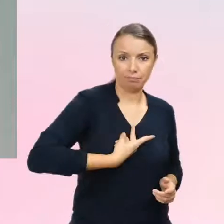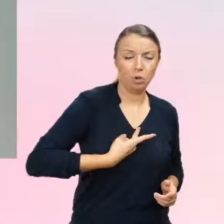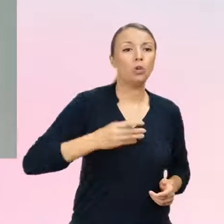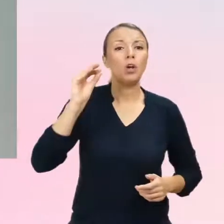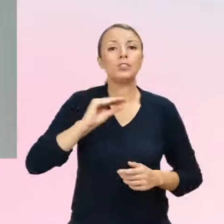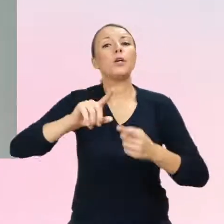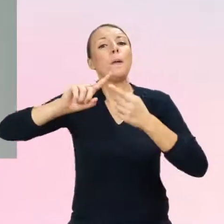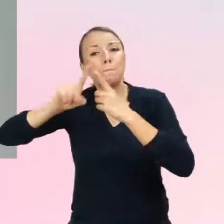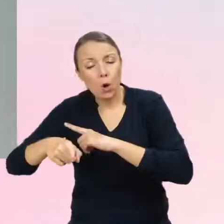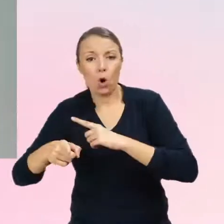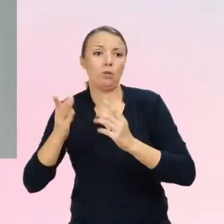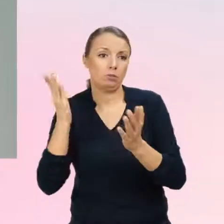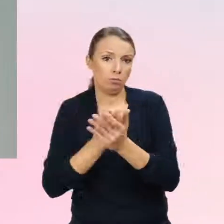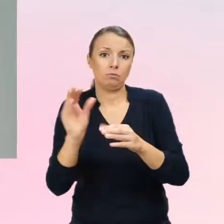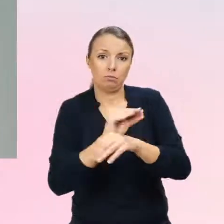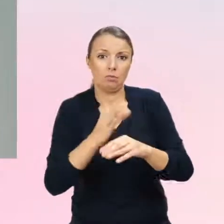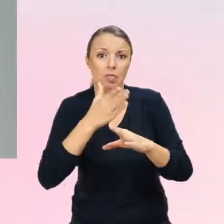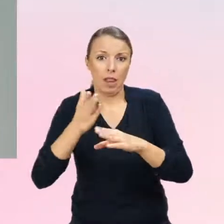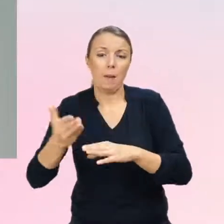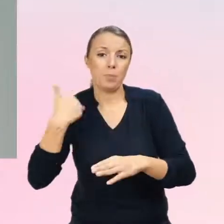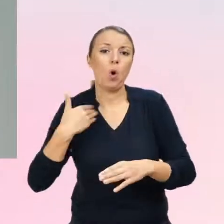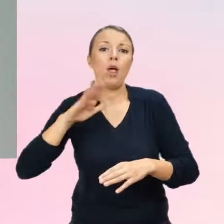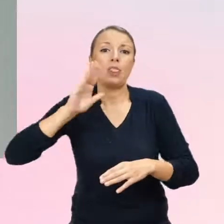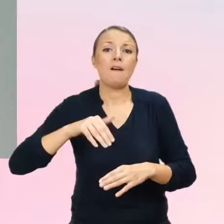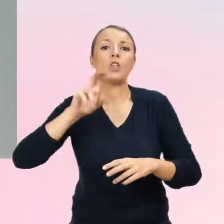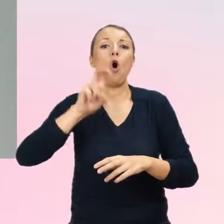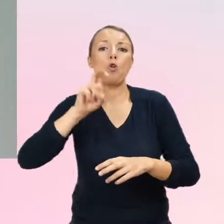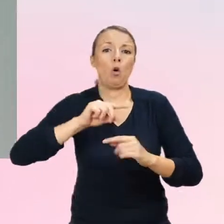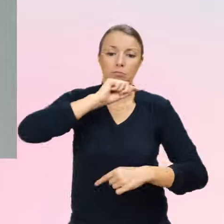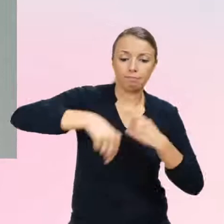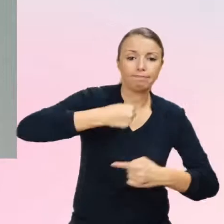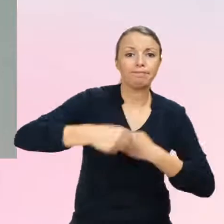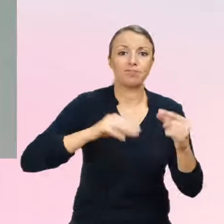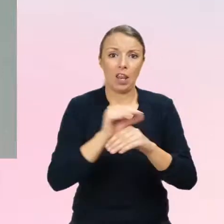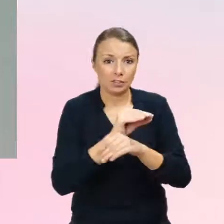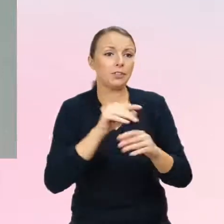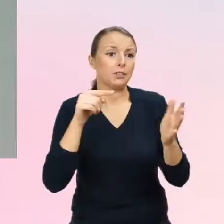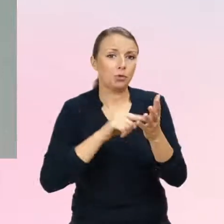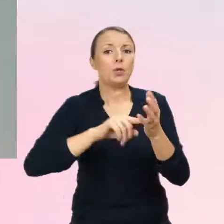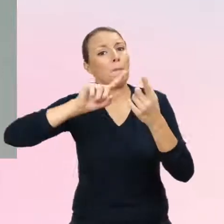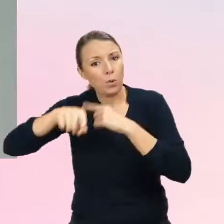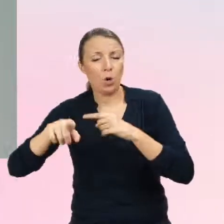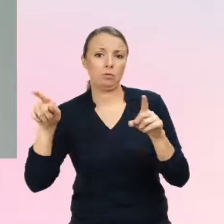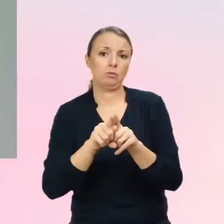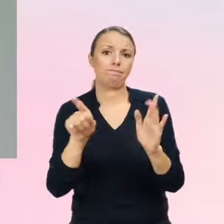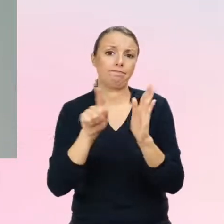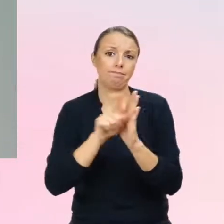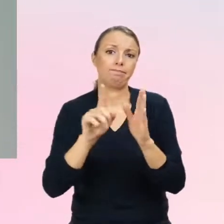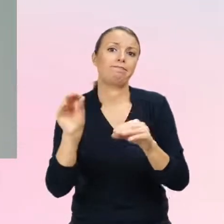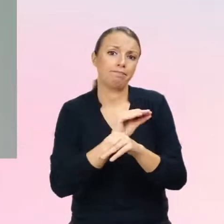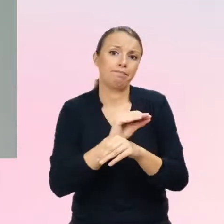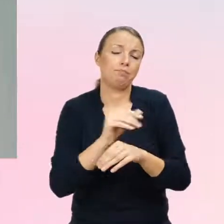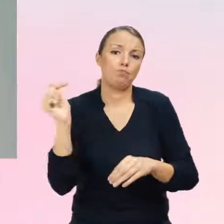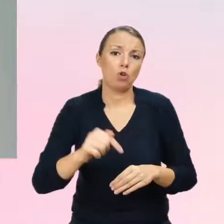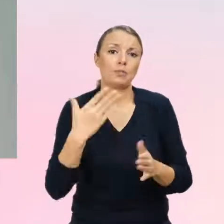hormonalnego, bo było ono potrzebne. I często wręcz jest tak, że często i u